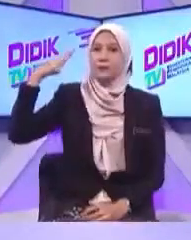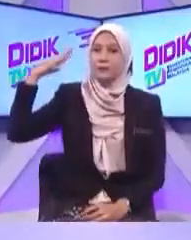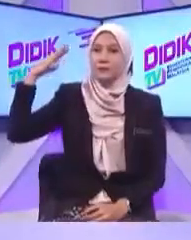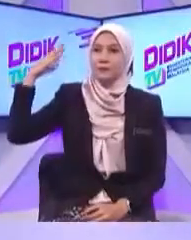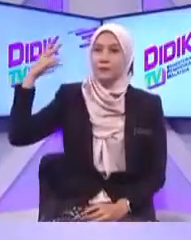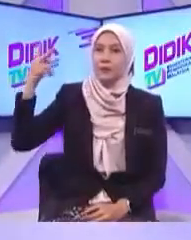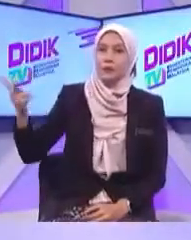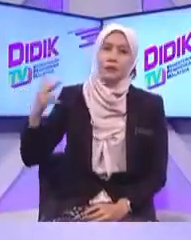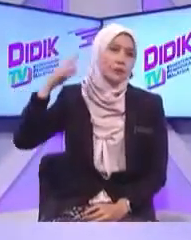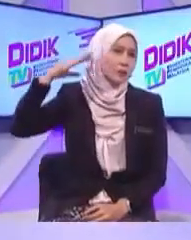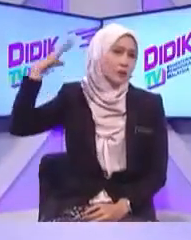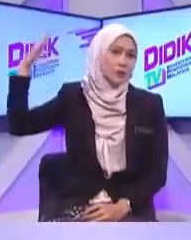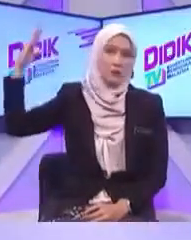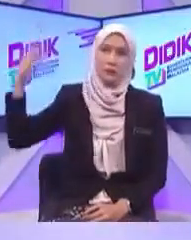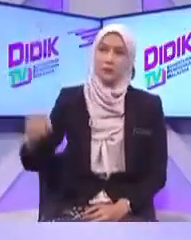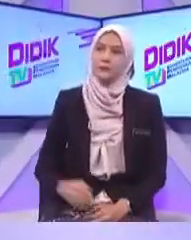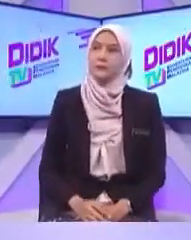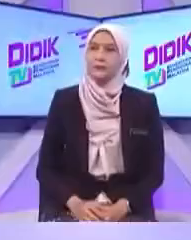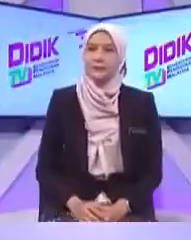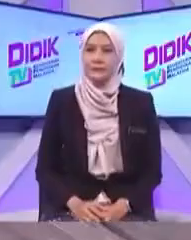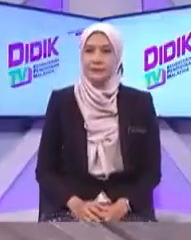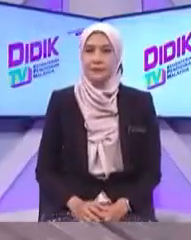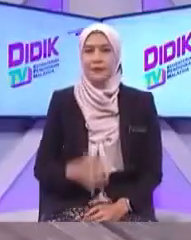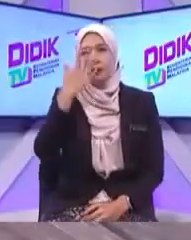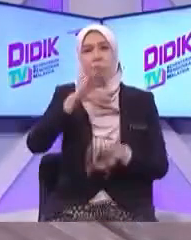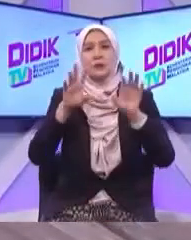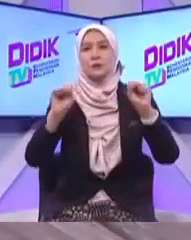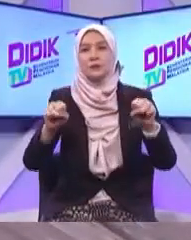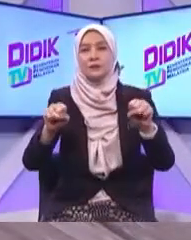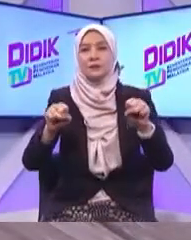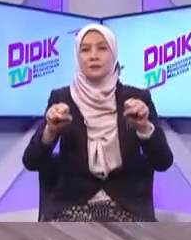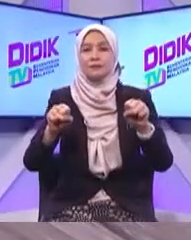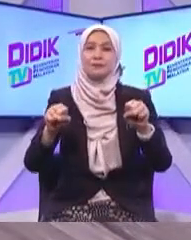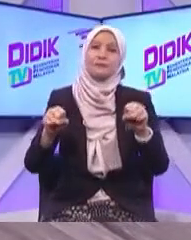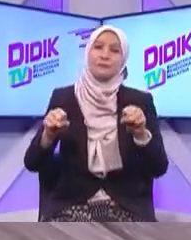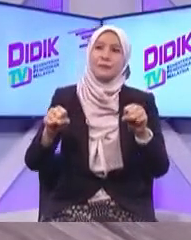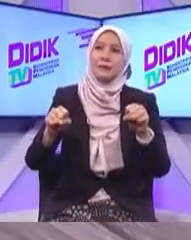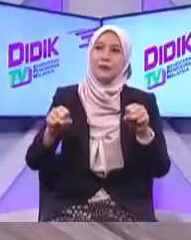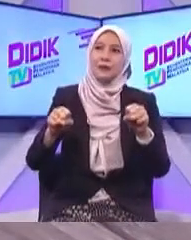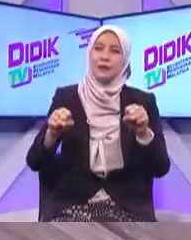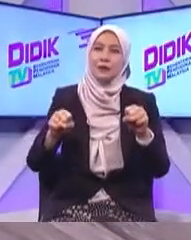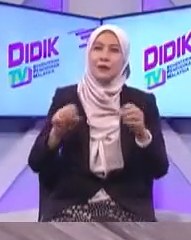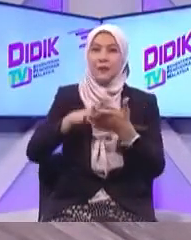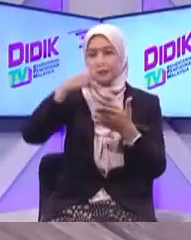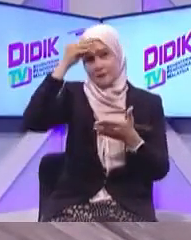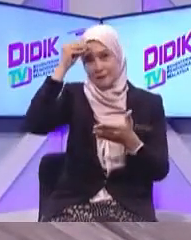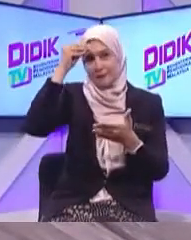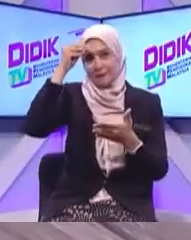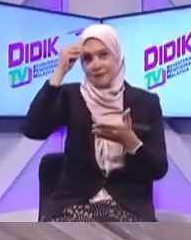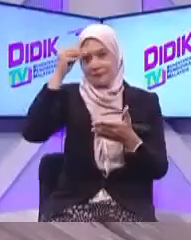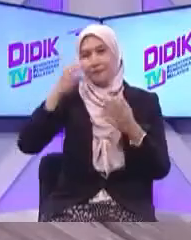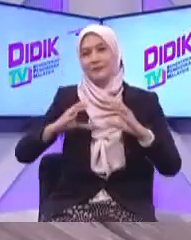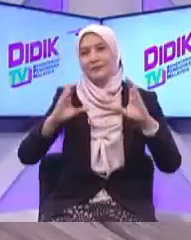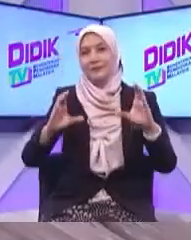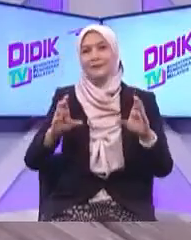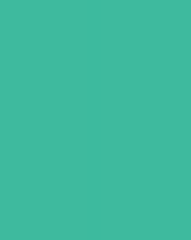Tak bunyi tu Dia ada cara Kenapa tak boleh ni Aduh Tak apa Kena belajar Kena belajar Kena belajar Okey Cikgu